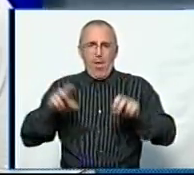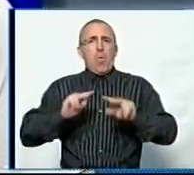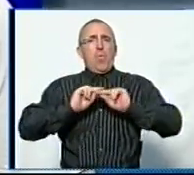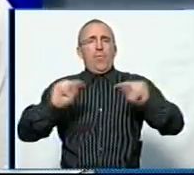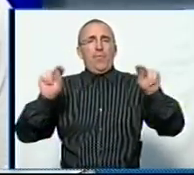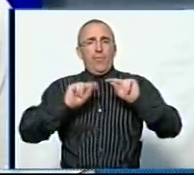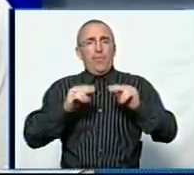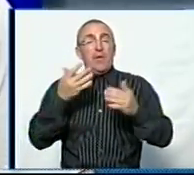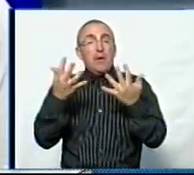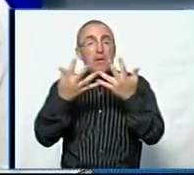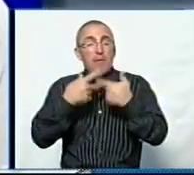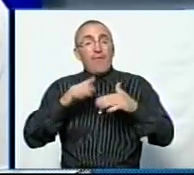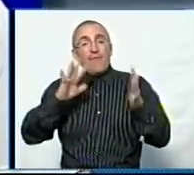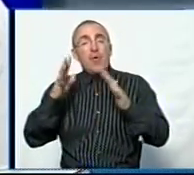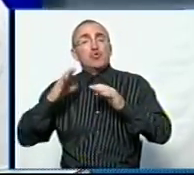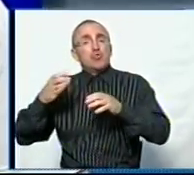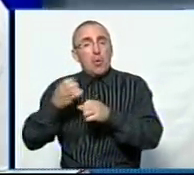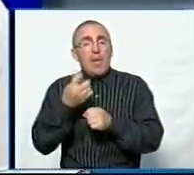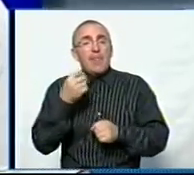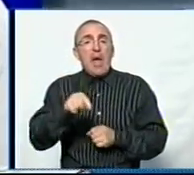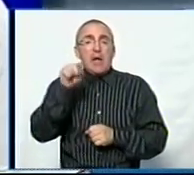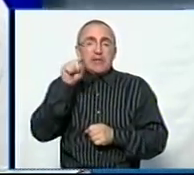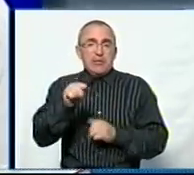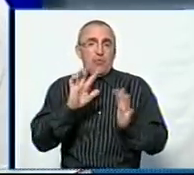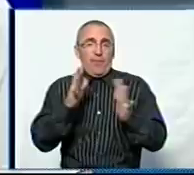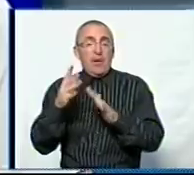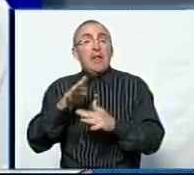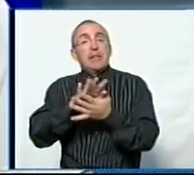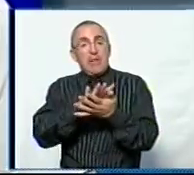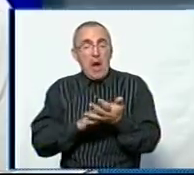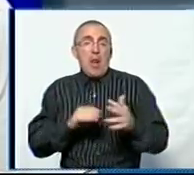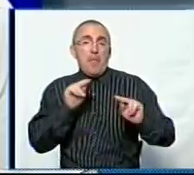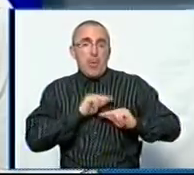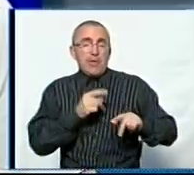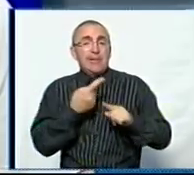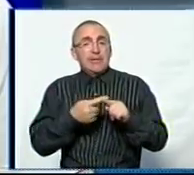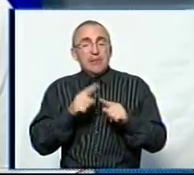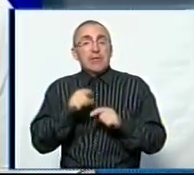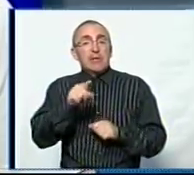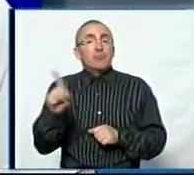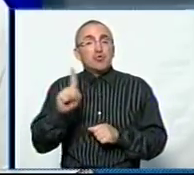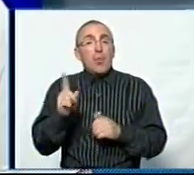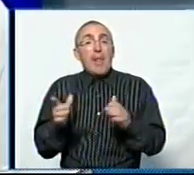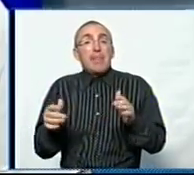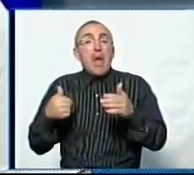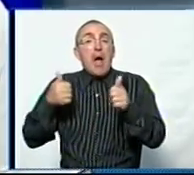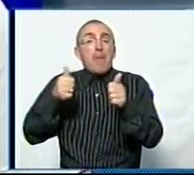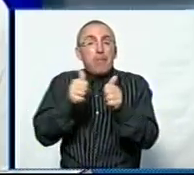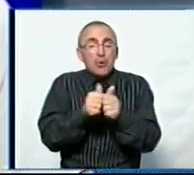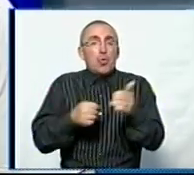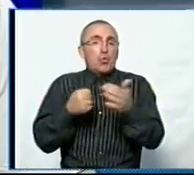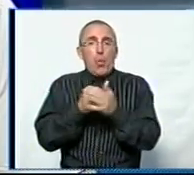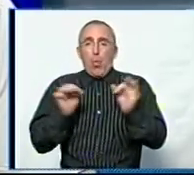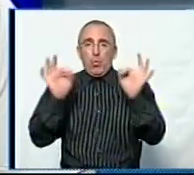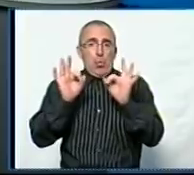на сьогодні кількість таких випадків скоротилася вже на тисячу випадків. І ми далі працюємо над цим тим, щоб наблизити цю цифру до нуля.